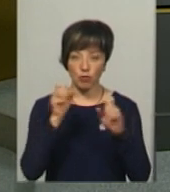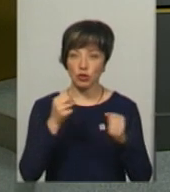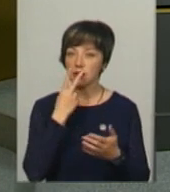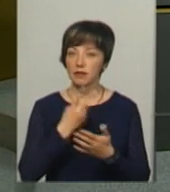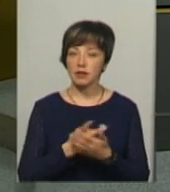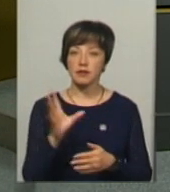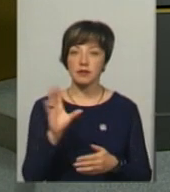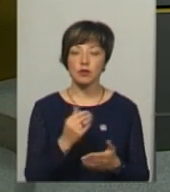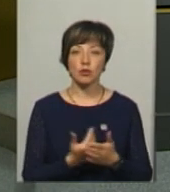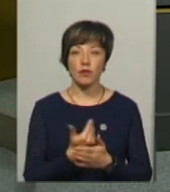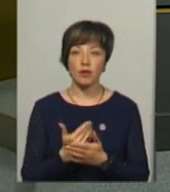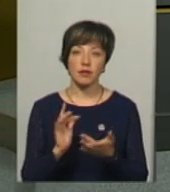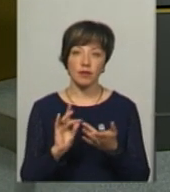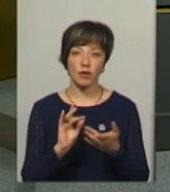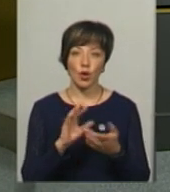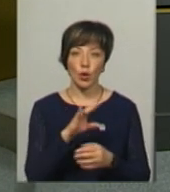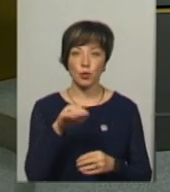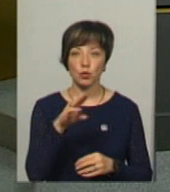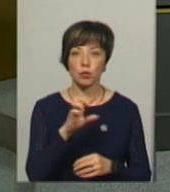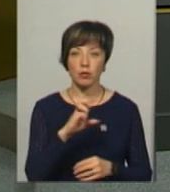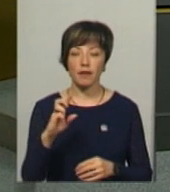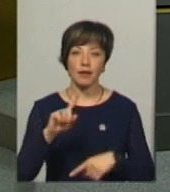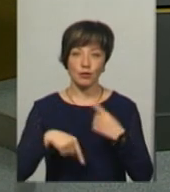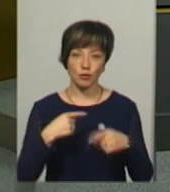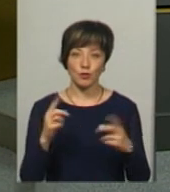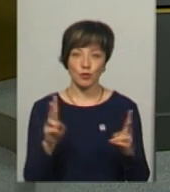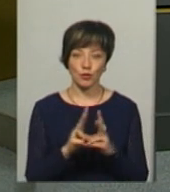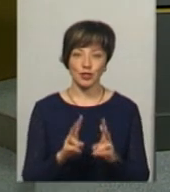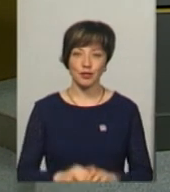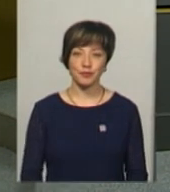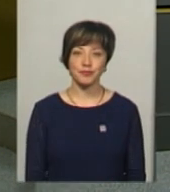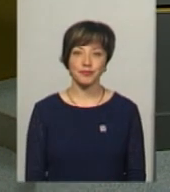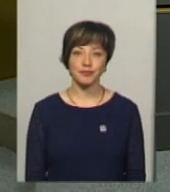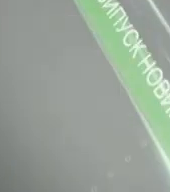дивитися всі наші випуски в мережі YouTube. До наступної зустрічі, до побачення.